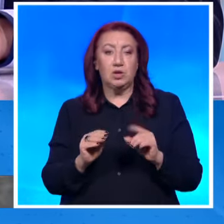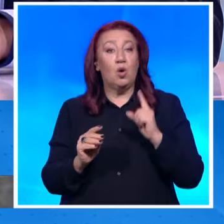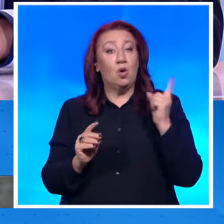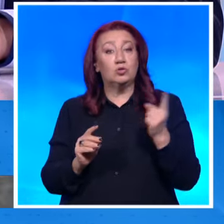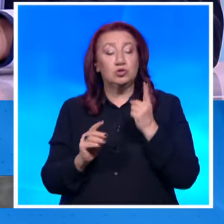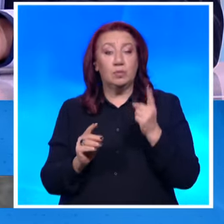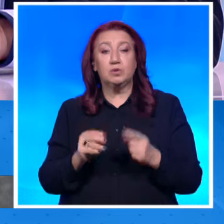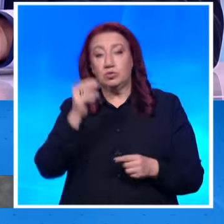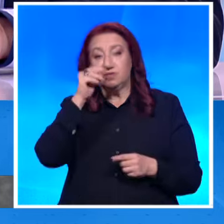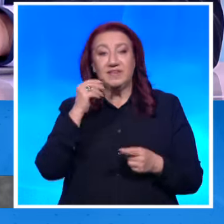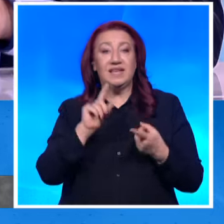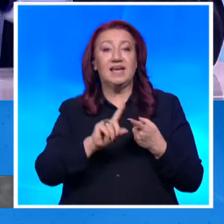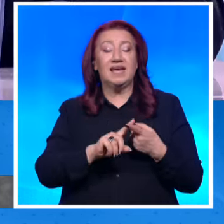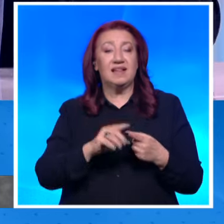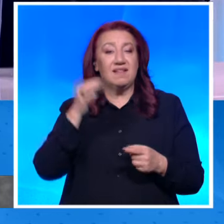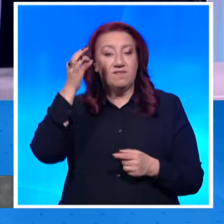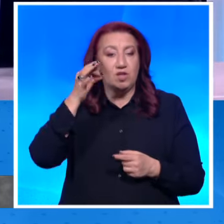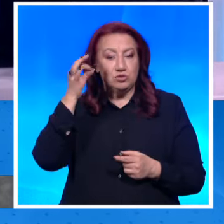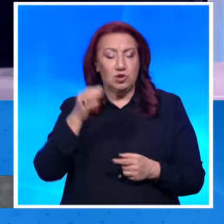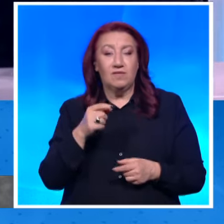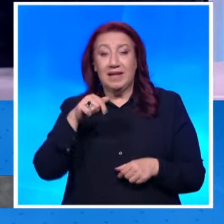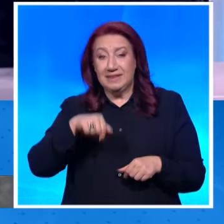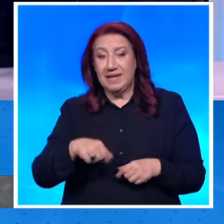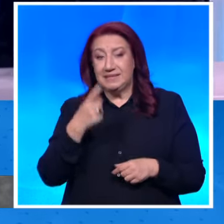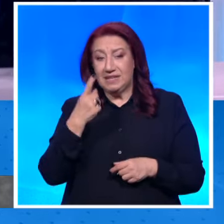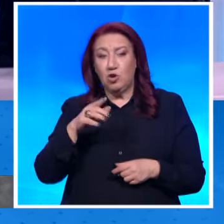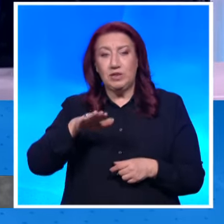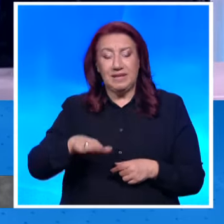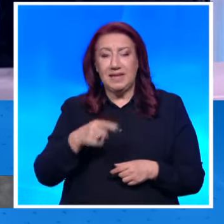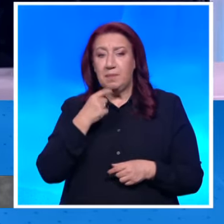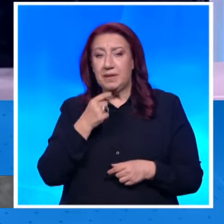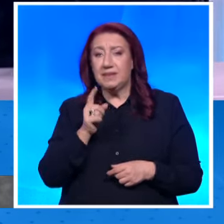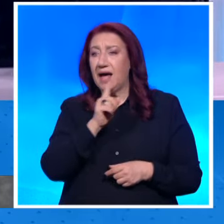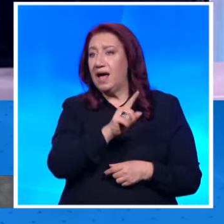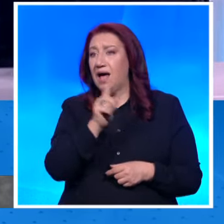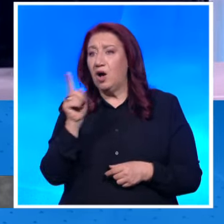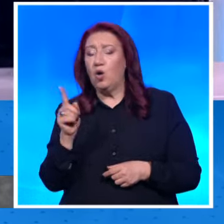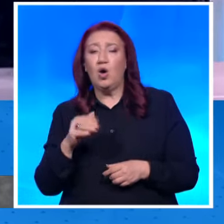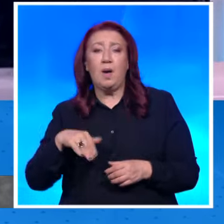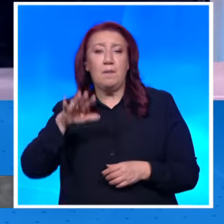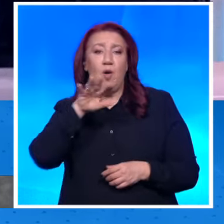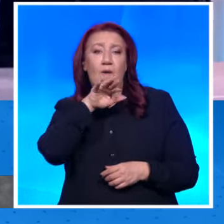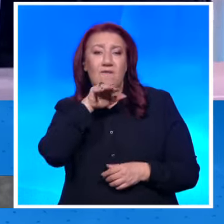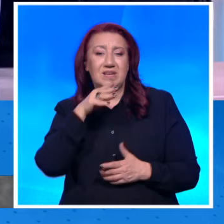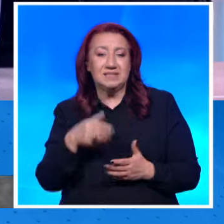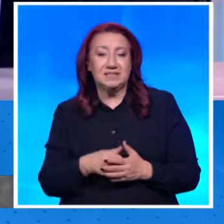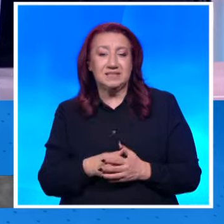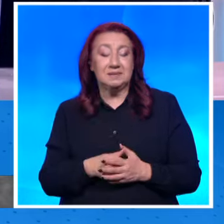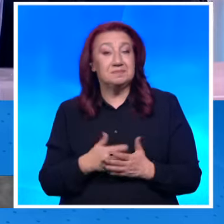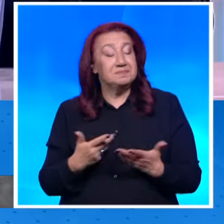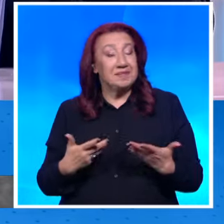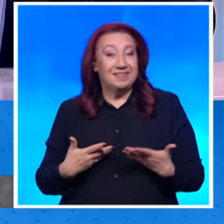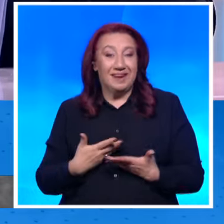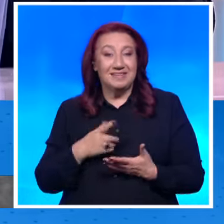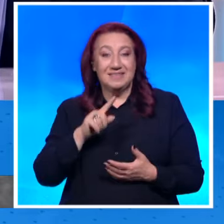в Магнурската школа. едно детенце пита пред библиотеката, кой е по-възрастния, Кирил или Методий Майка си? Вижте колко е интересно, дали,